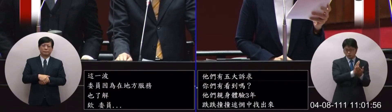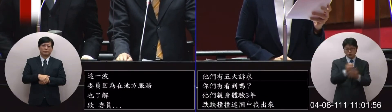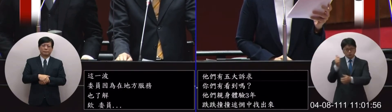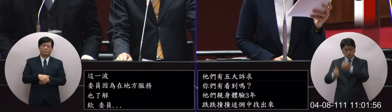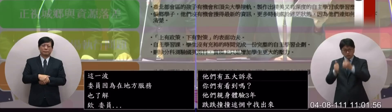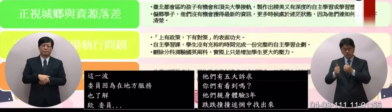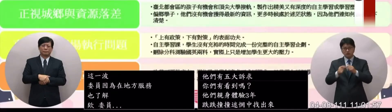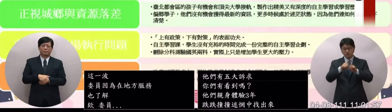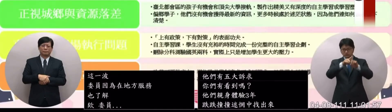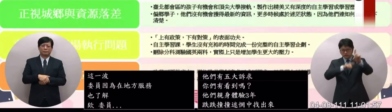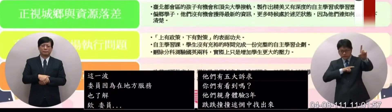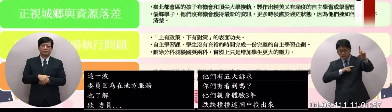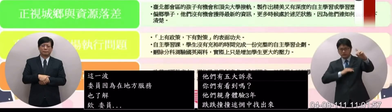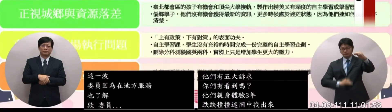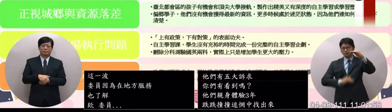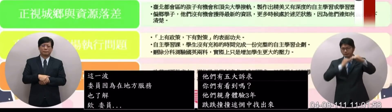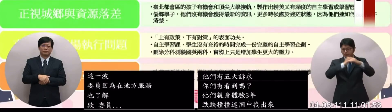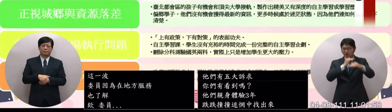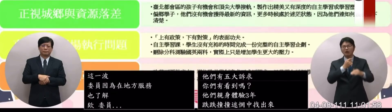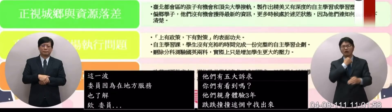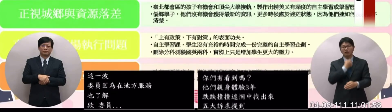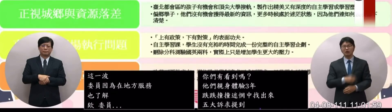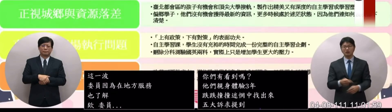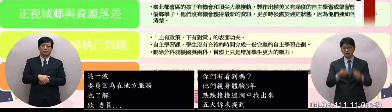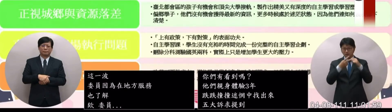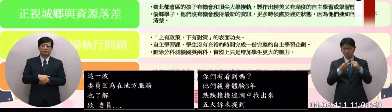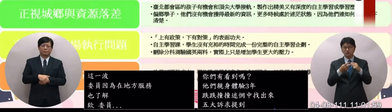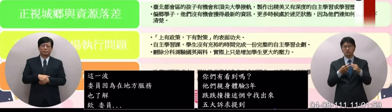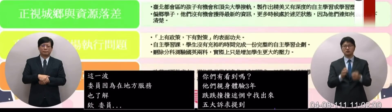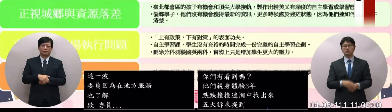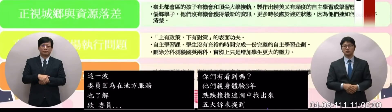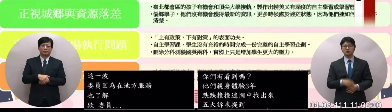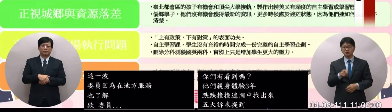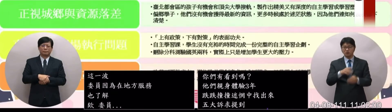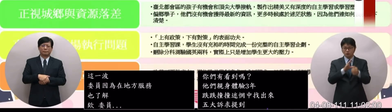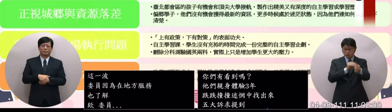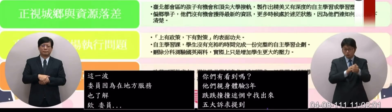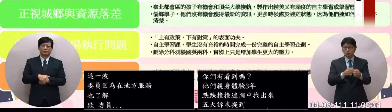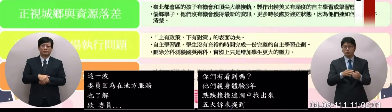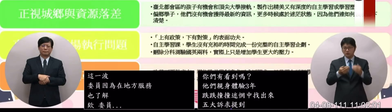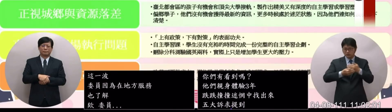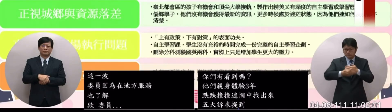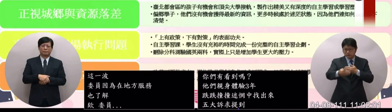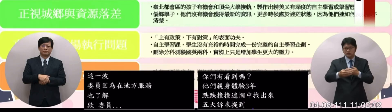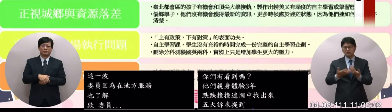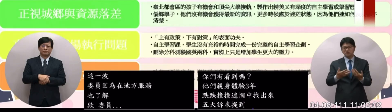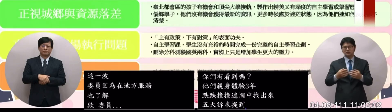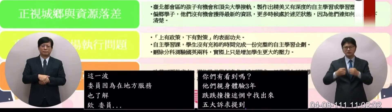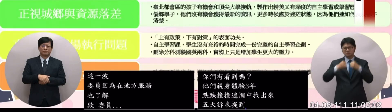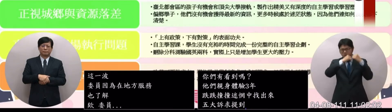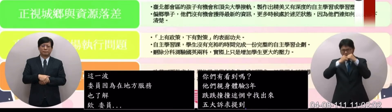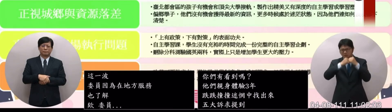試程度的鴻溝拒絕學習歷程的軍備競賽